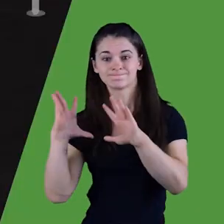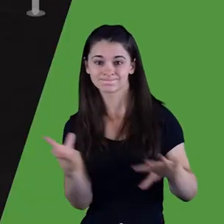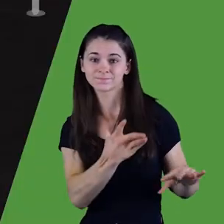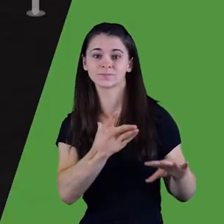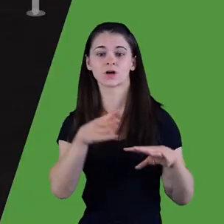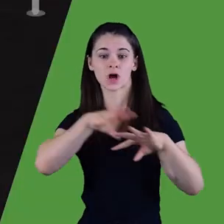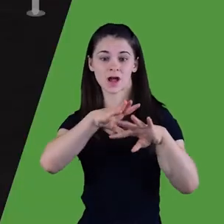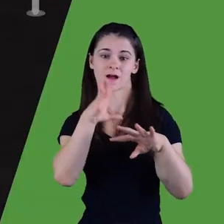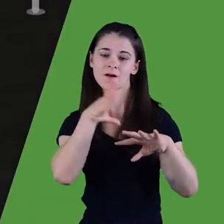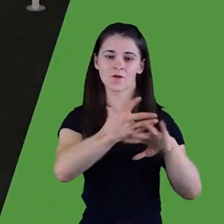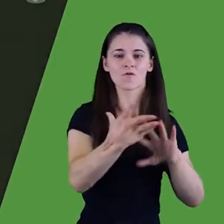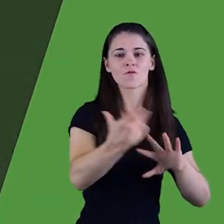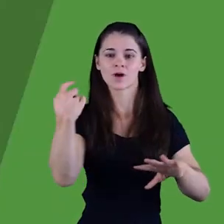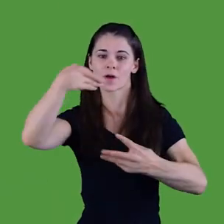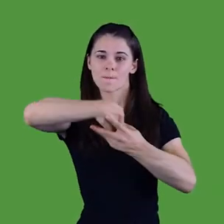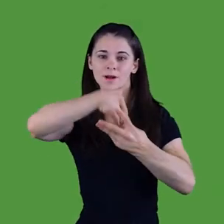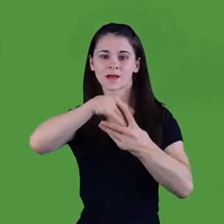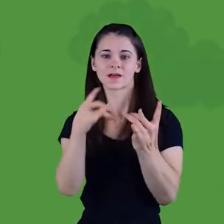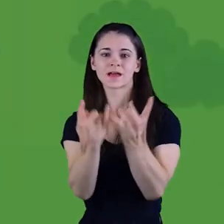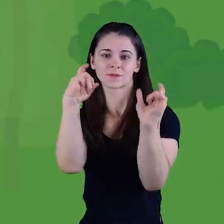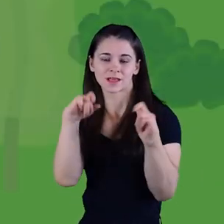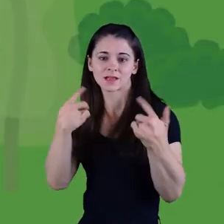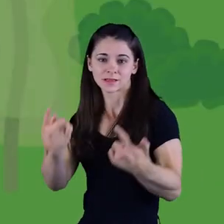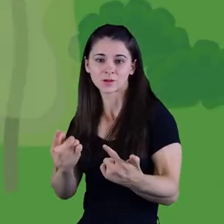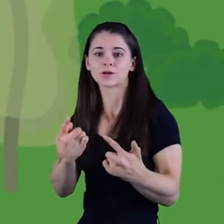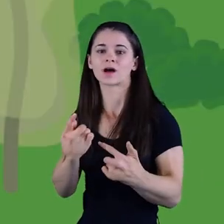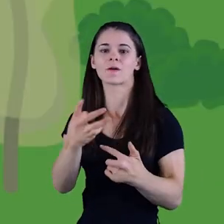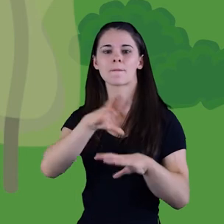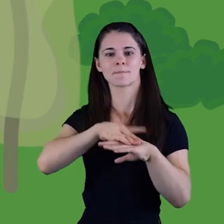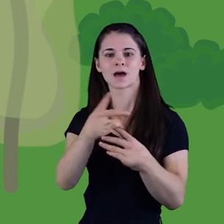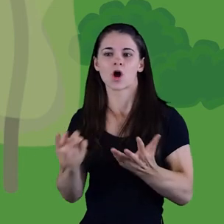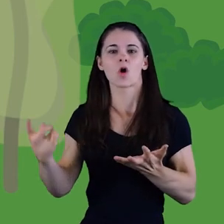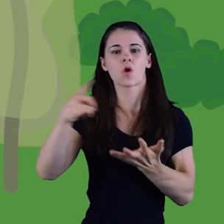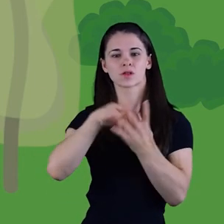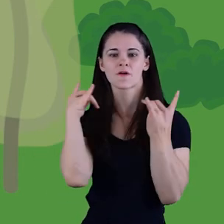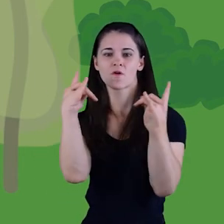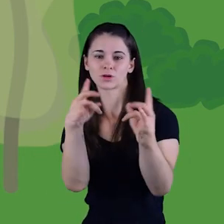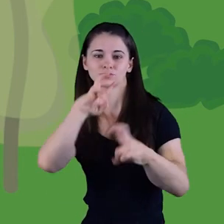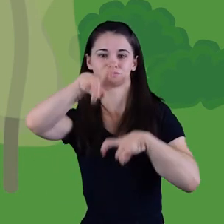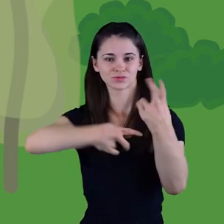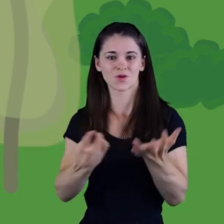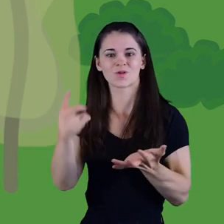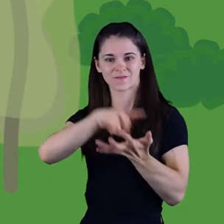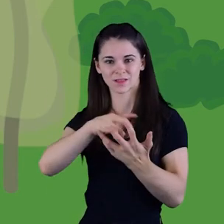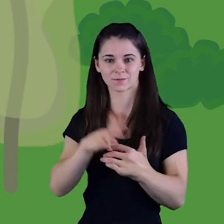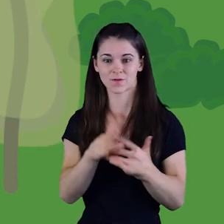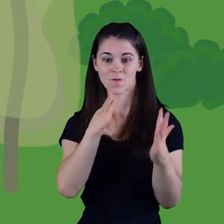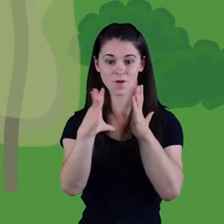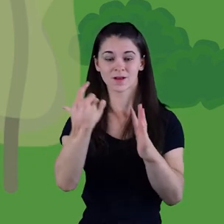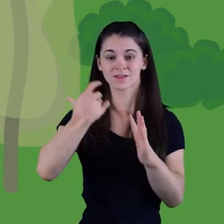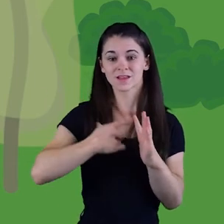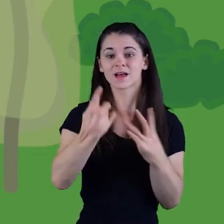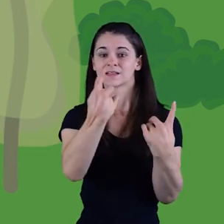retiraran les cobertures i es plantaran espècies de ribera autòctones per a recuperar el bosc de ribera. Des d'aquest moment,